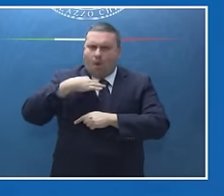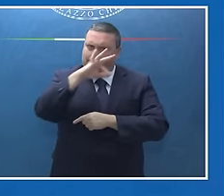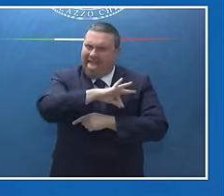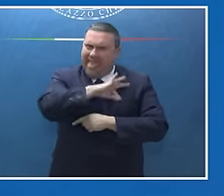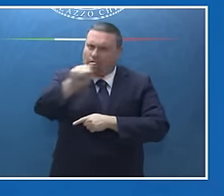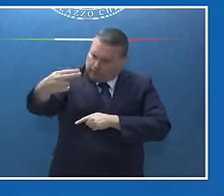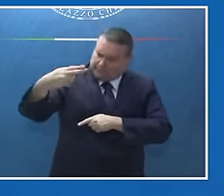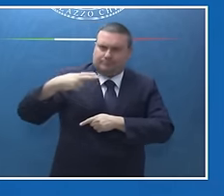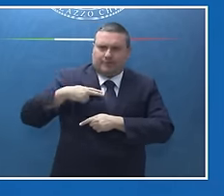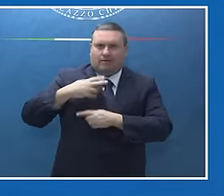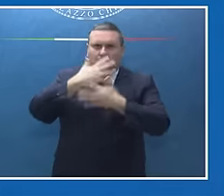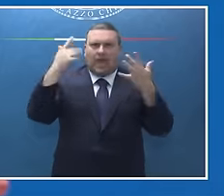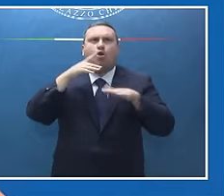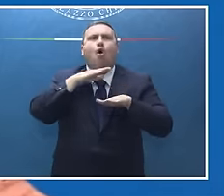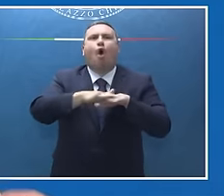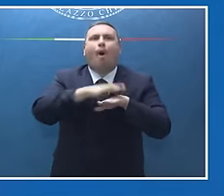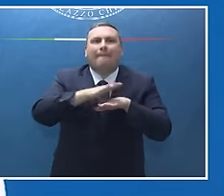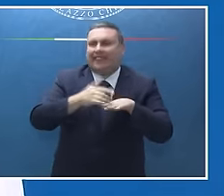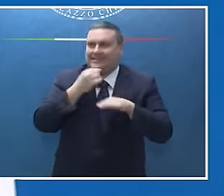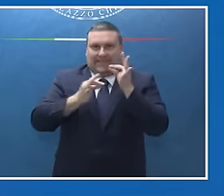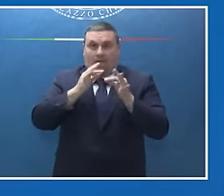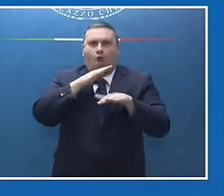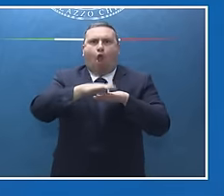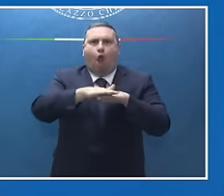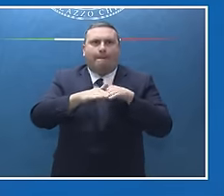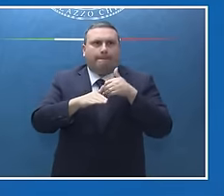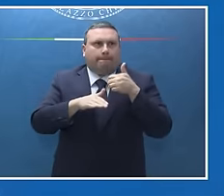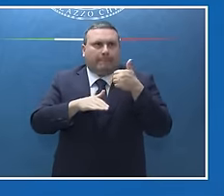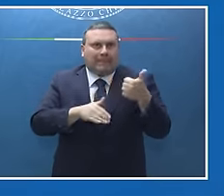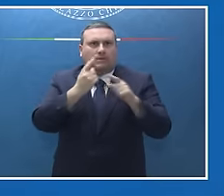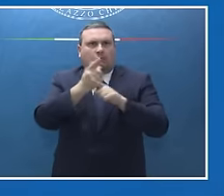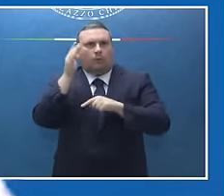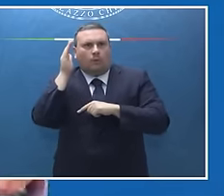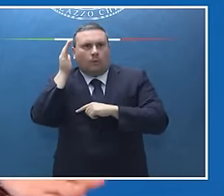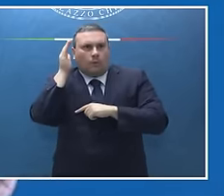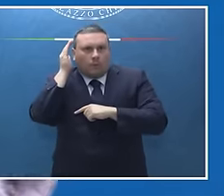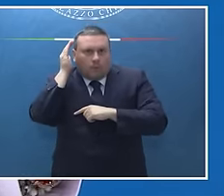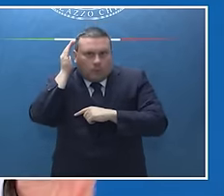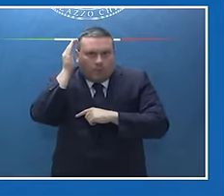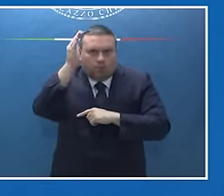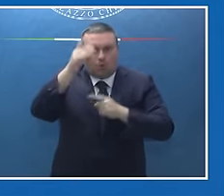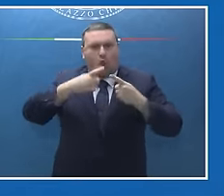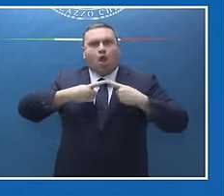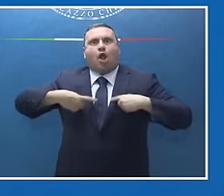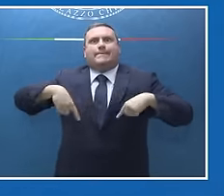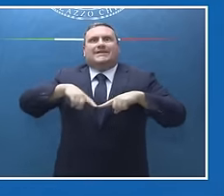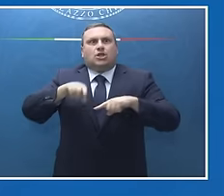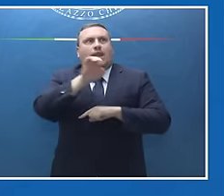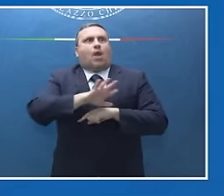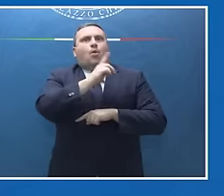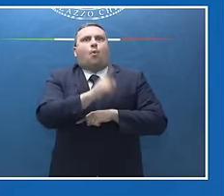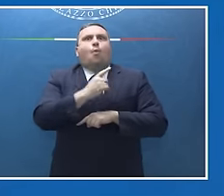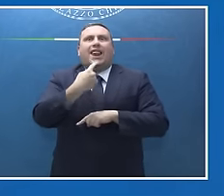termini di chiaramente competenze delle quali ci si dovrà occupare quando si formerà la Commissione, ci saranno i